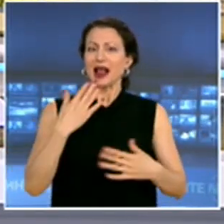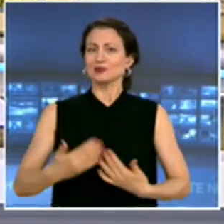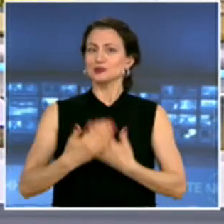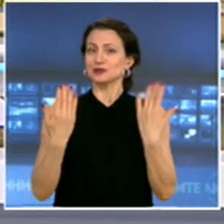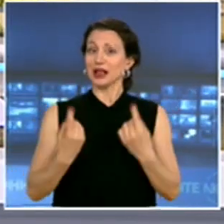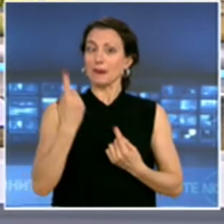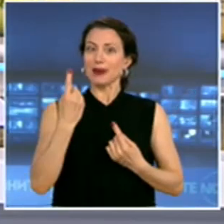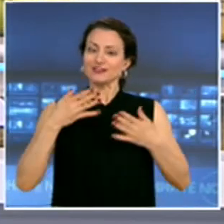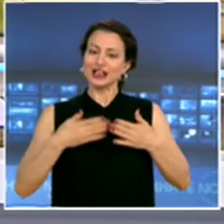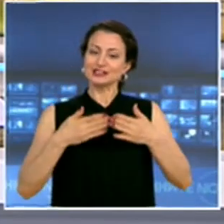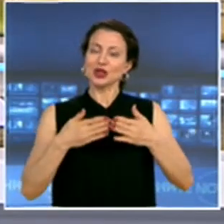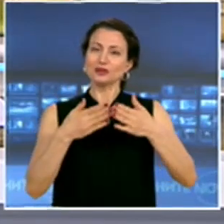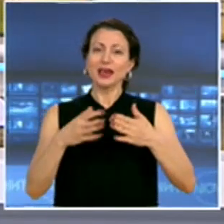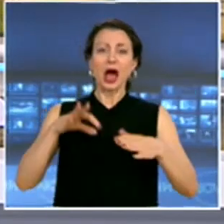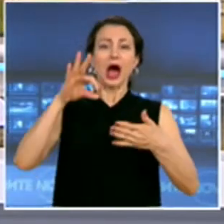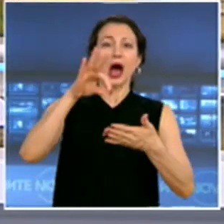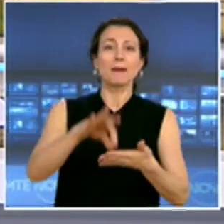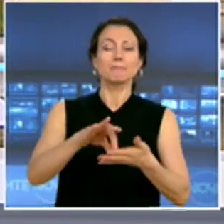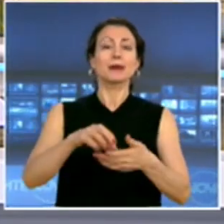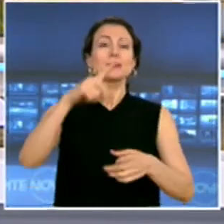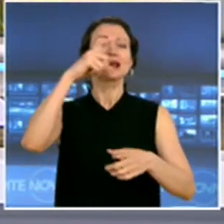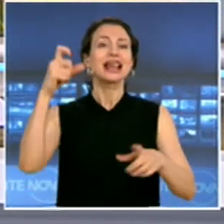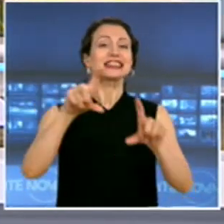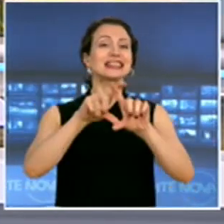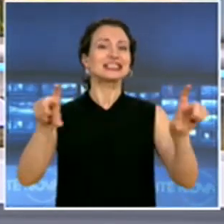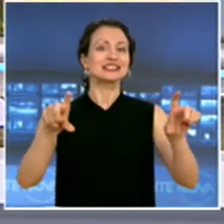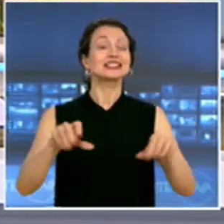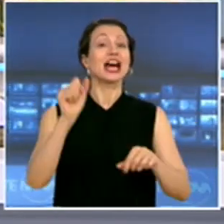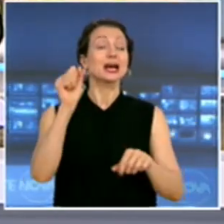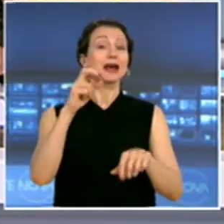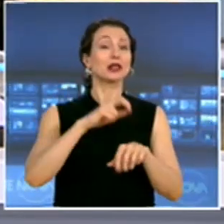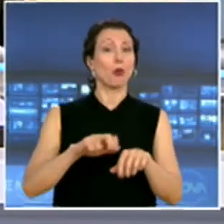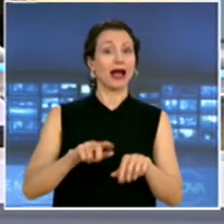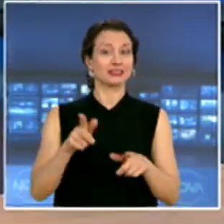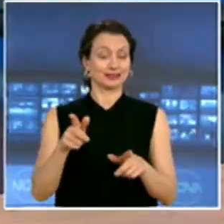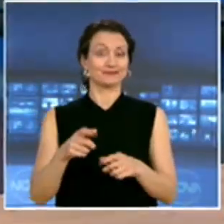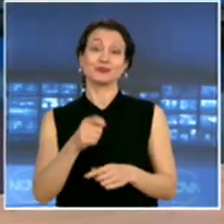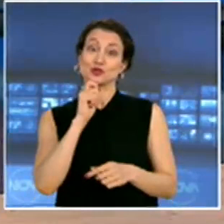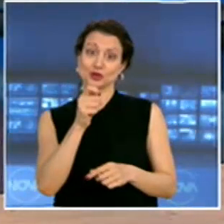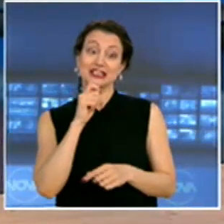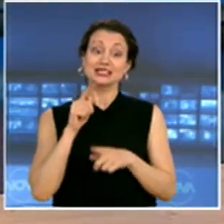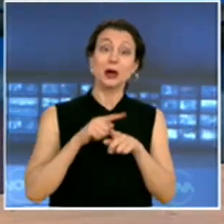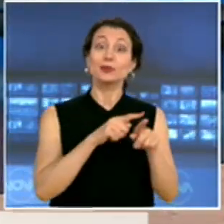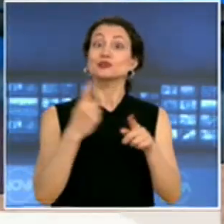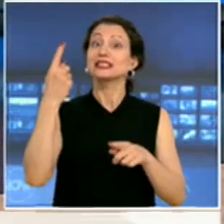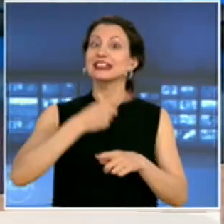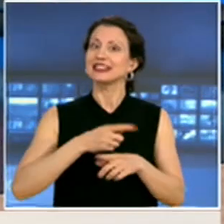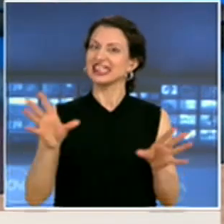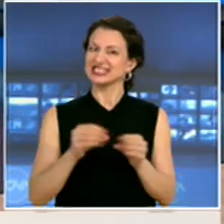залива пред лятната резиденция на почетния председател на ДПС, Ахмет Доган. Ильяна Шишкова проследи дания с тях. Добър ден.